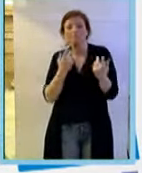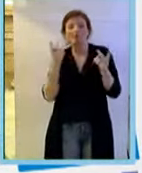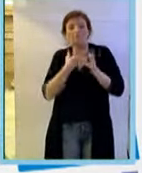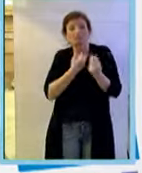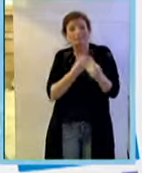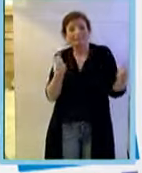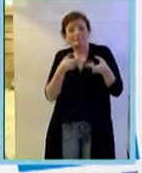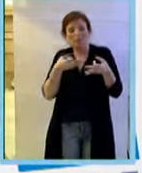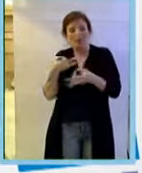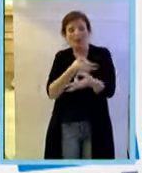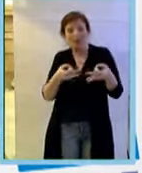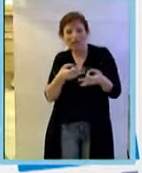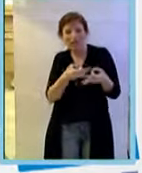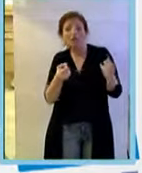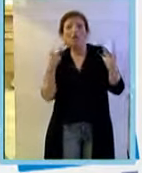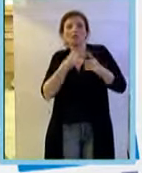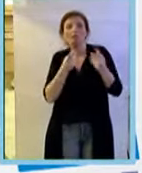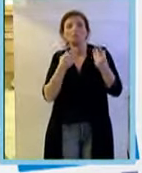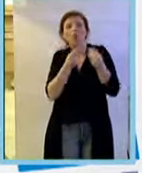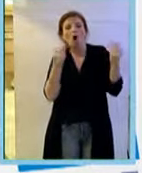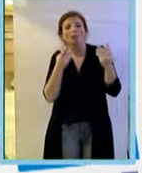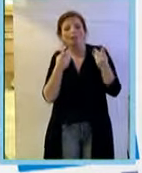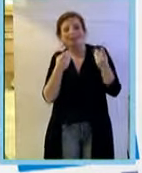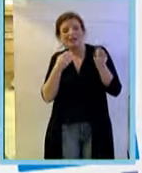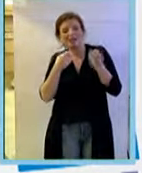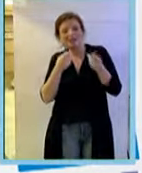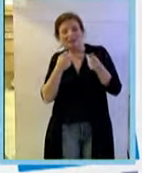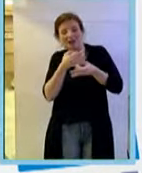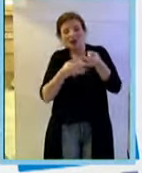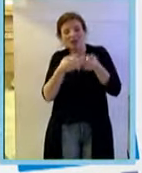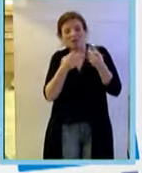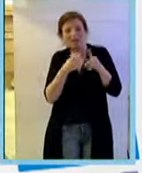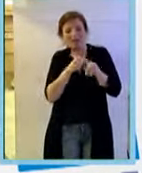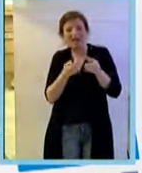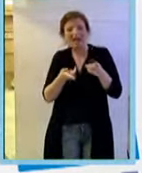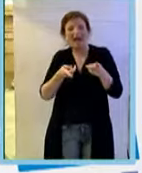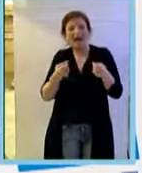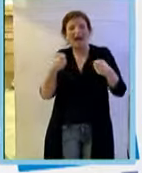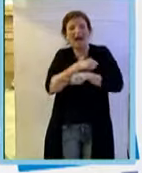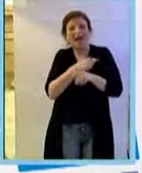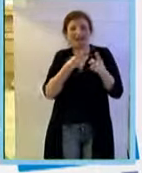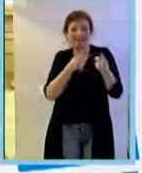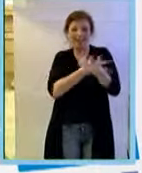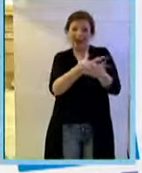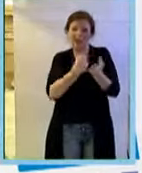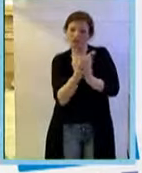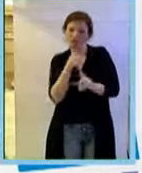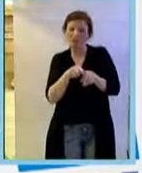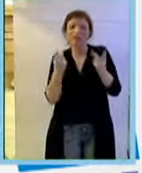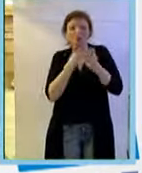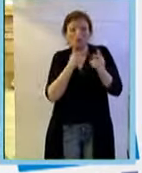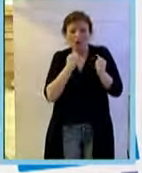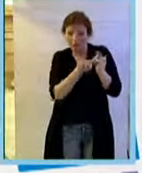molecole e molti agenti anti-angiogeniche approvati o in clinical trial la maggior parte di questi inibiscono il